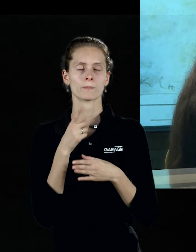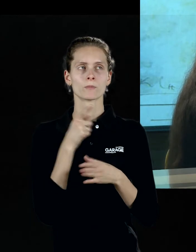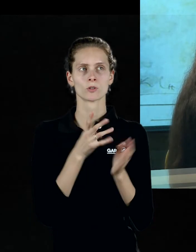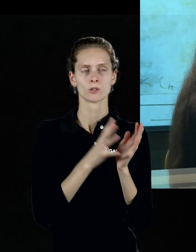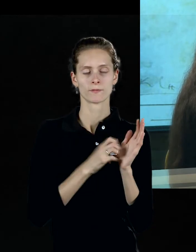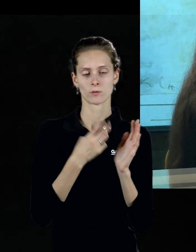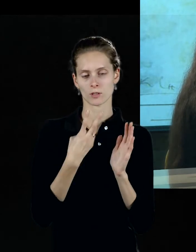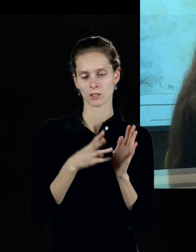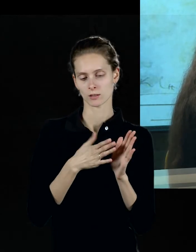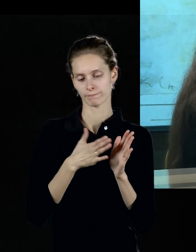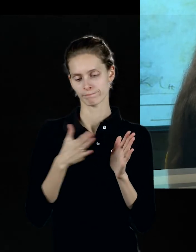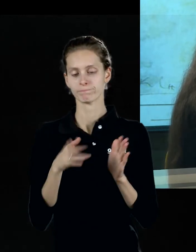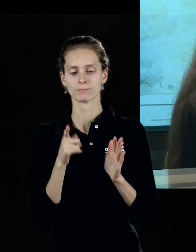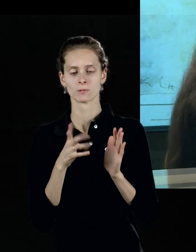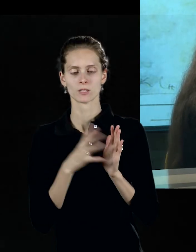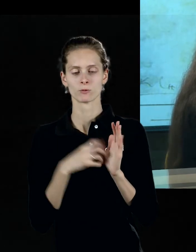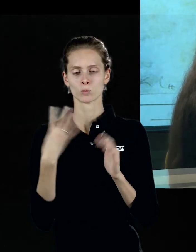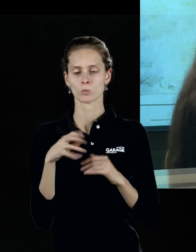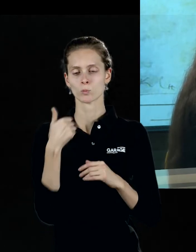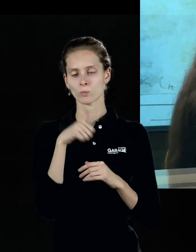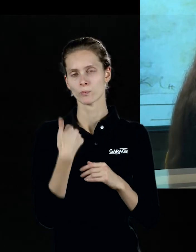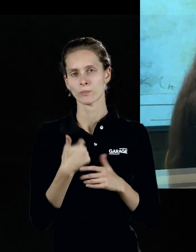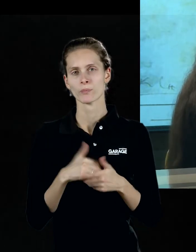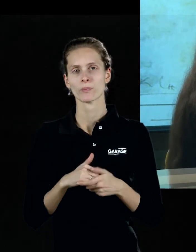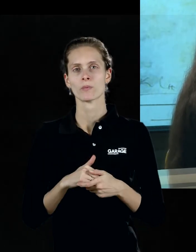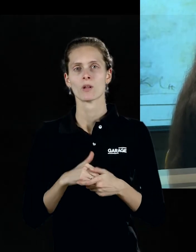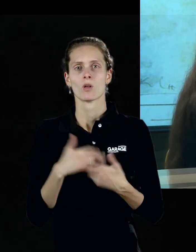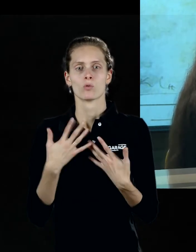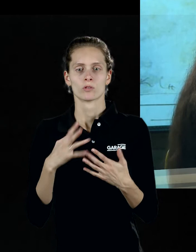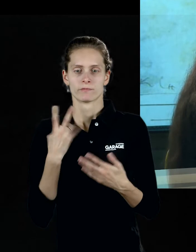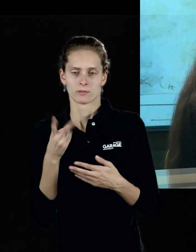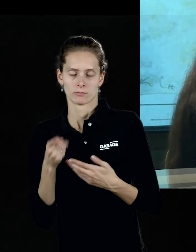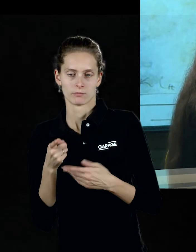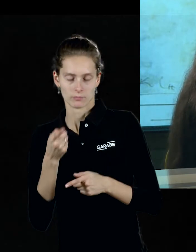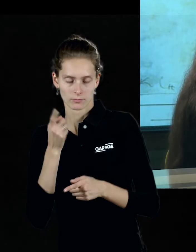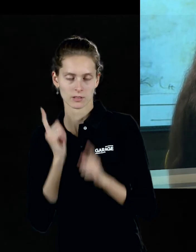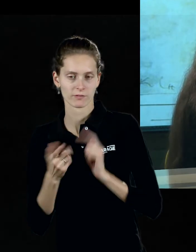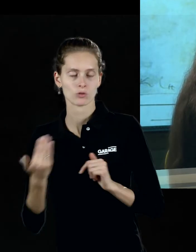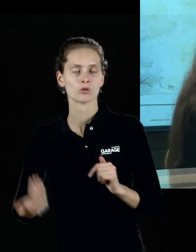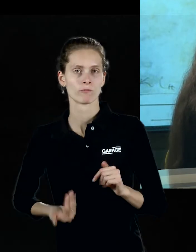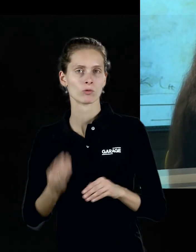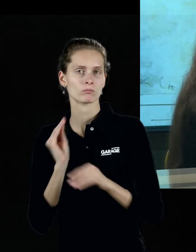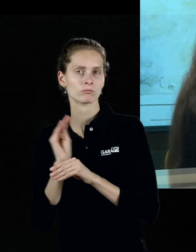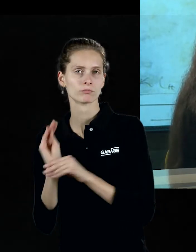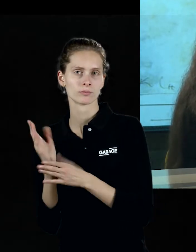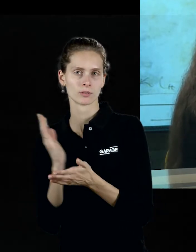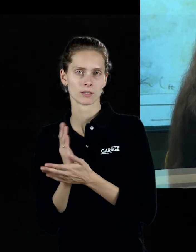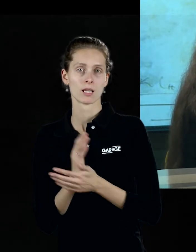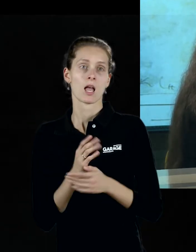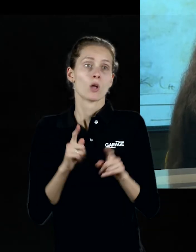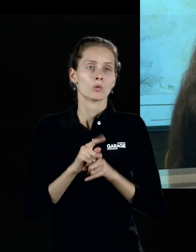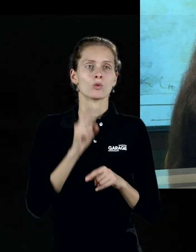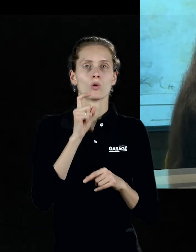-х годов, у которого там какие-то явно уже живые существа населяют эти полотна, и, конечно, создавал Хуан Миро.